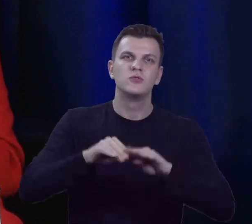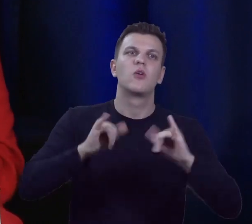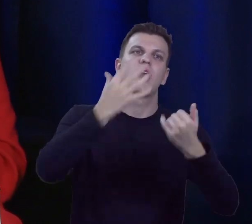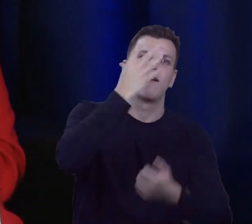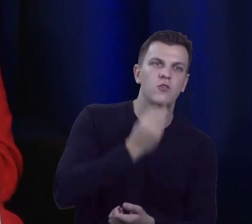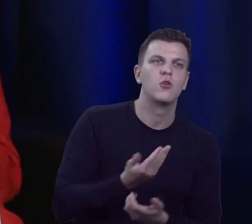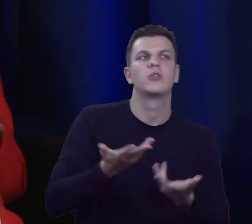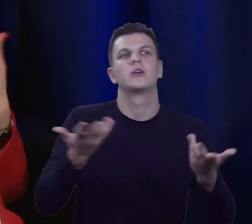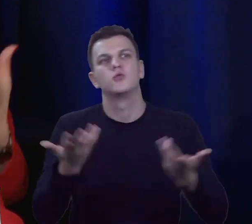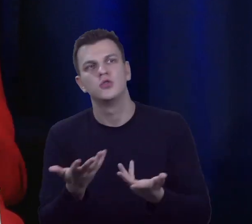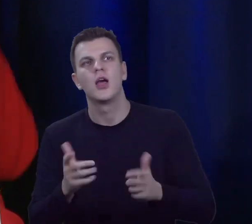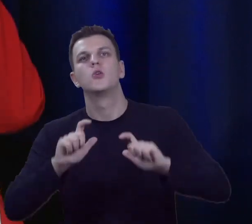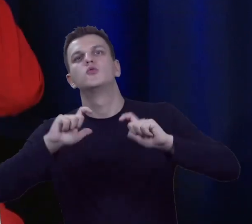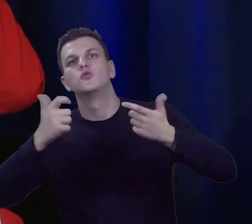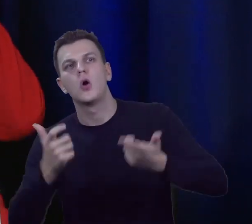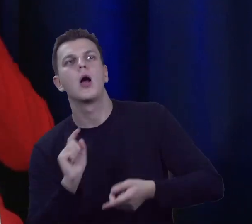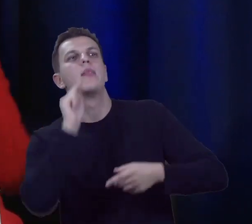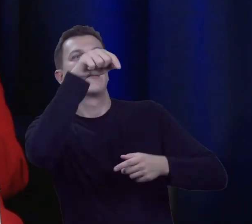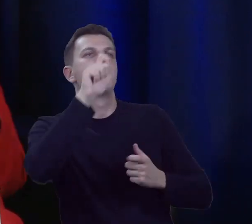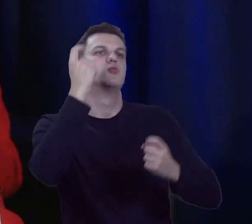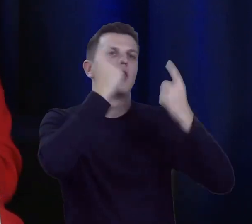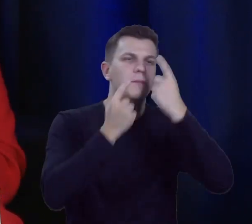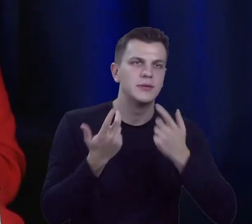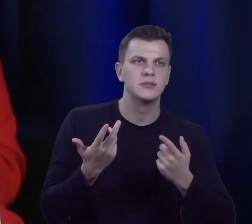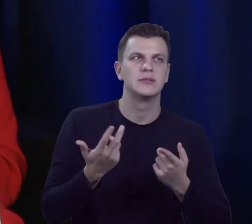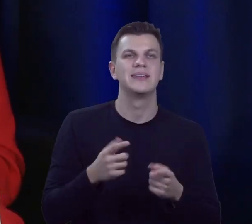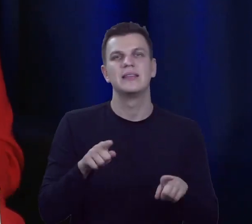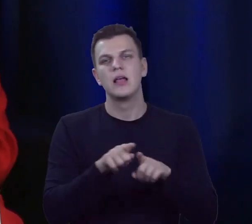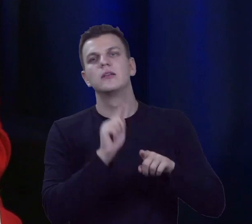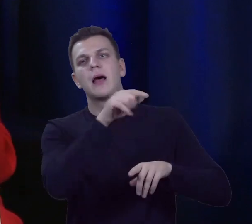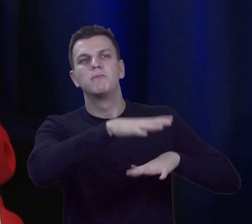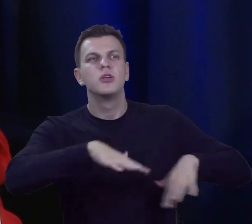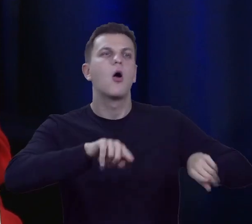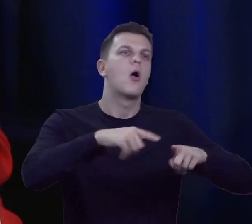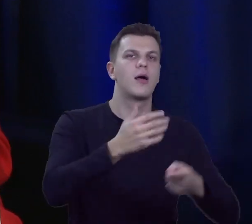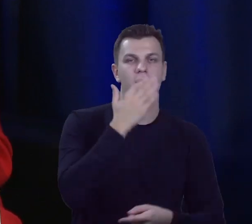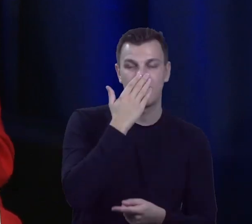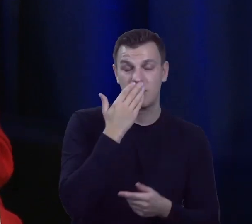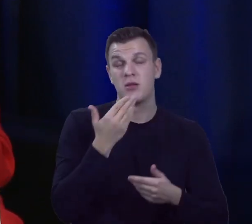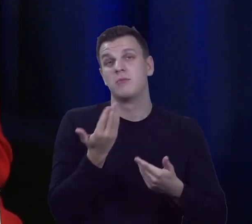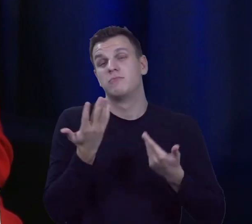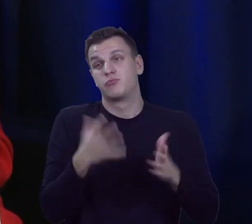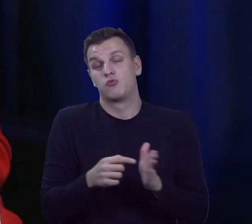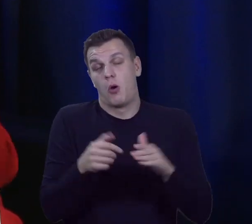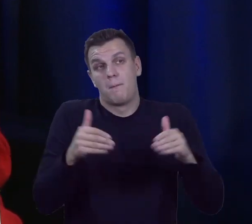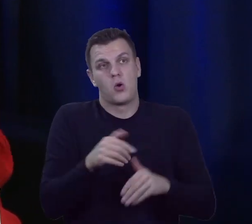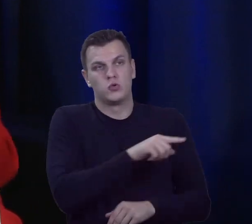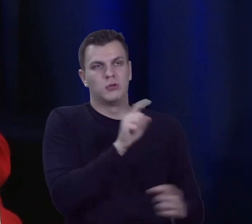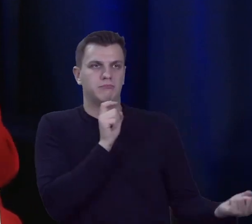co w trawie piszczy, w jaki sposób pewne przestrzenie są zorganizowane. Być może stąd taki odbiór. Nie chciałabym